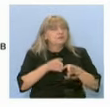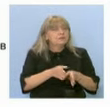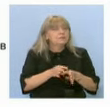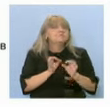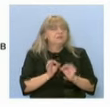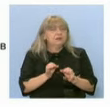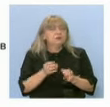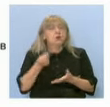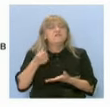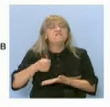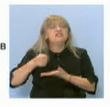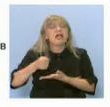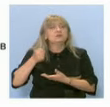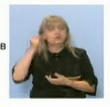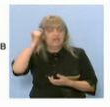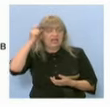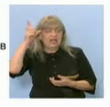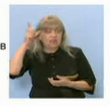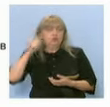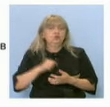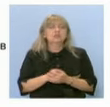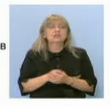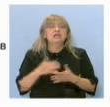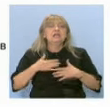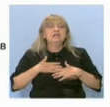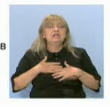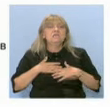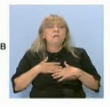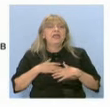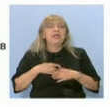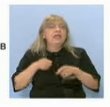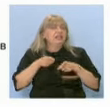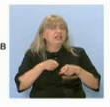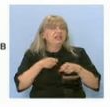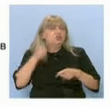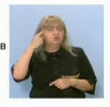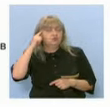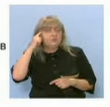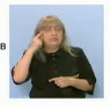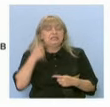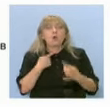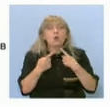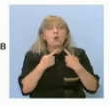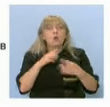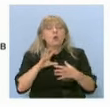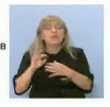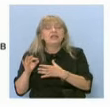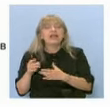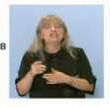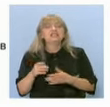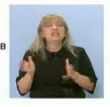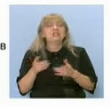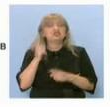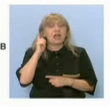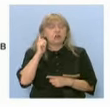финансова грамотност, имаме критично мислене, комуникация. Тоест неща, които утре,